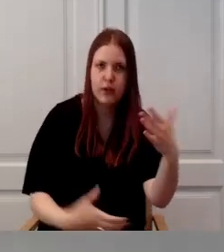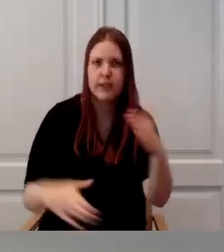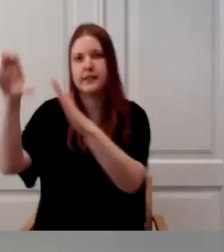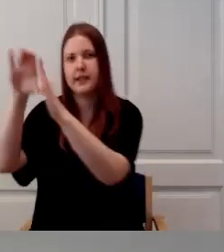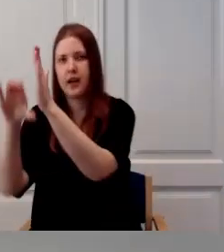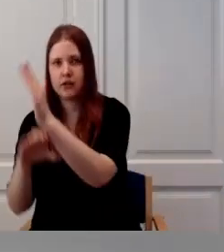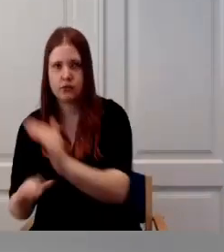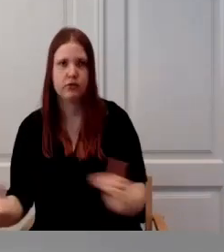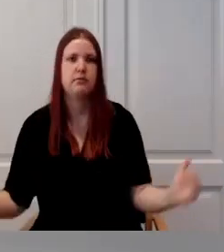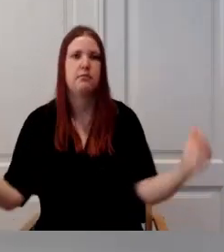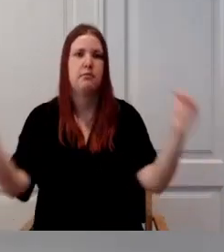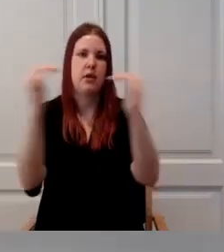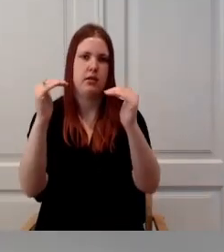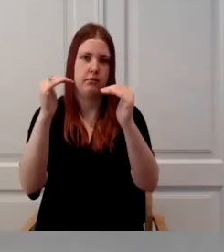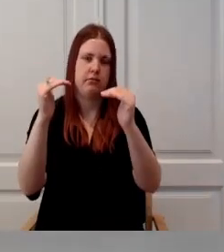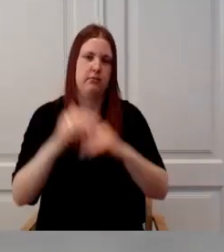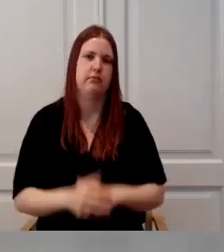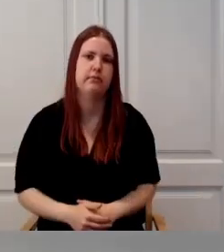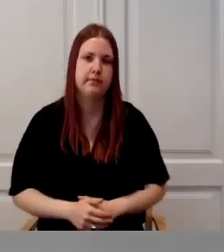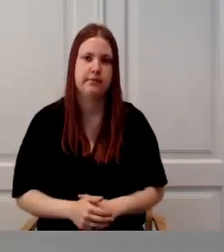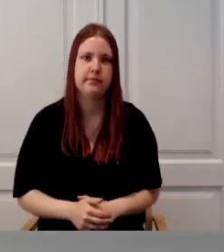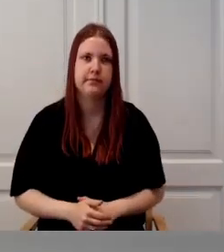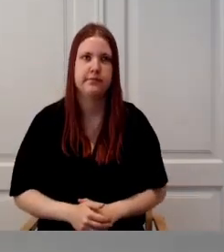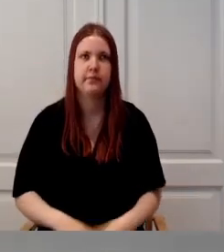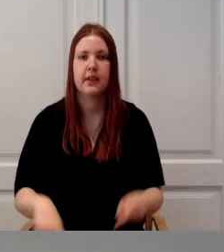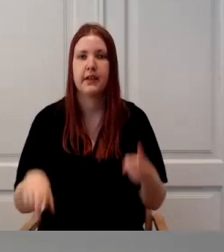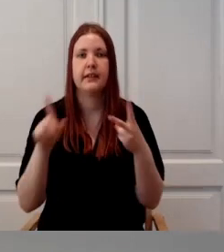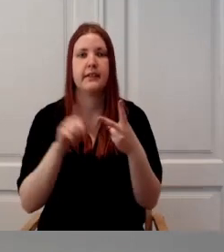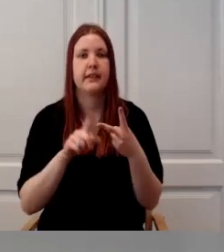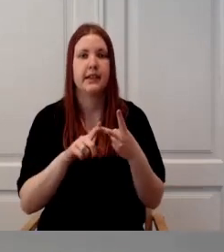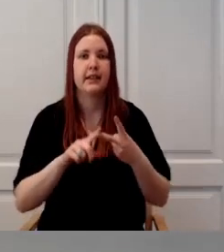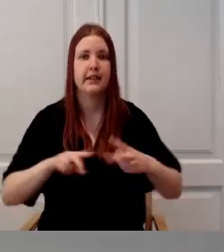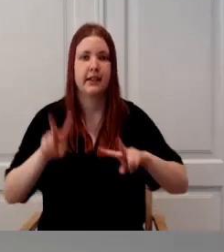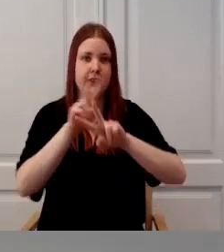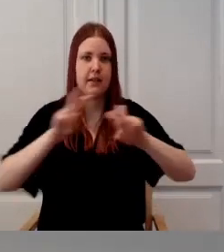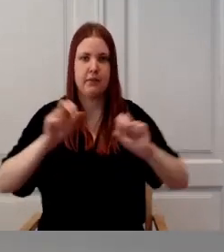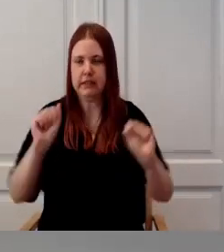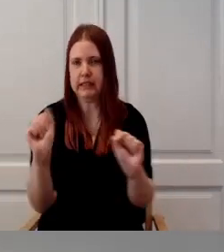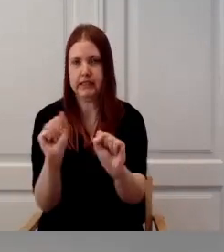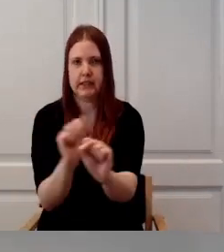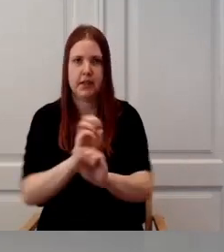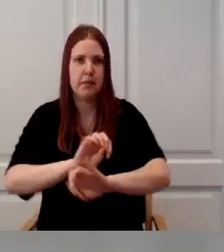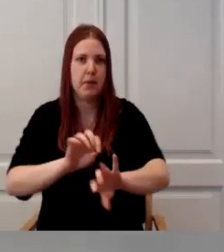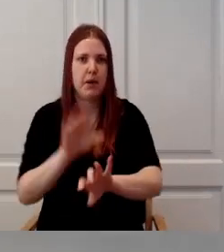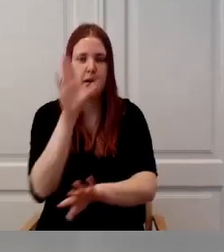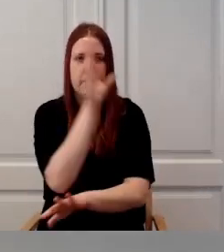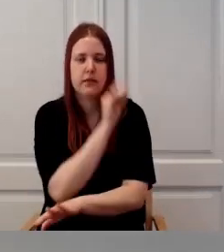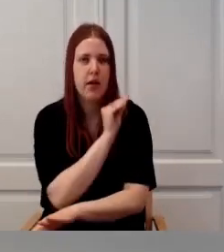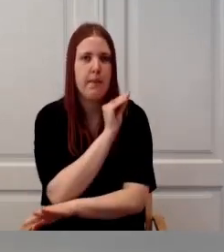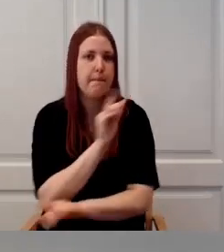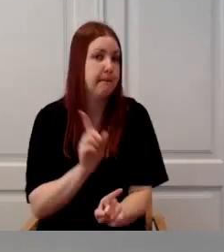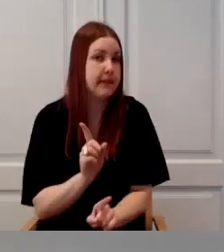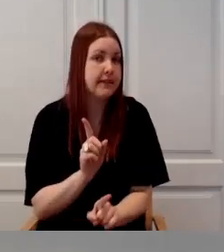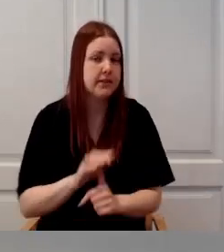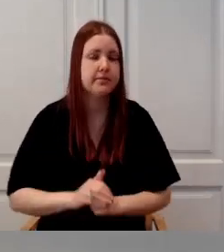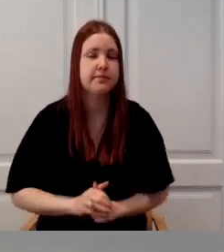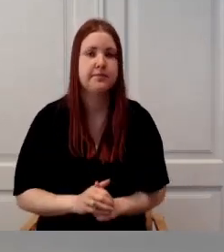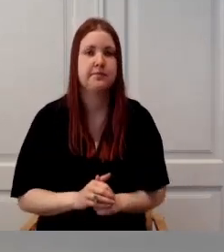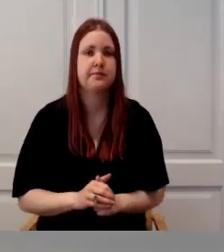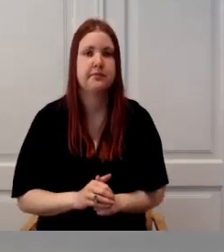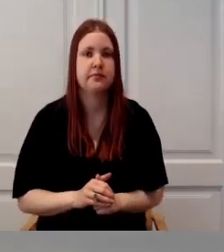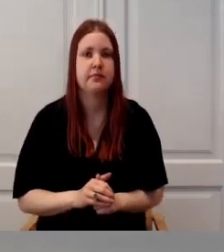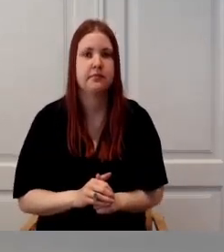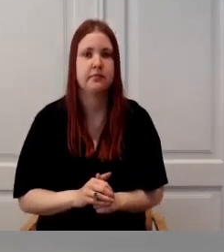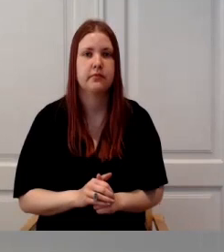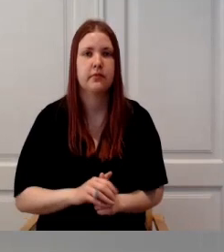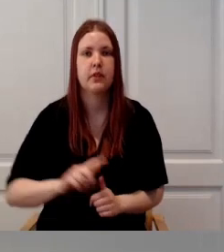täna on. Ja teine nüüd teema hästi kiiresti rääkides on see, et meil oleme